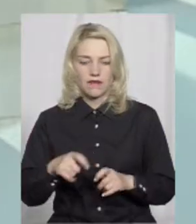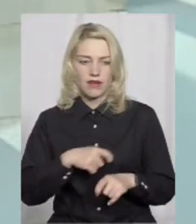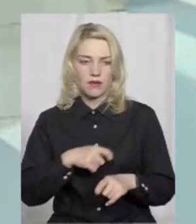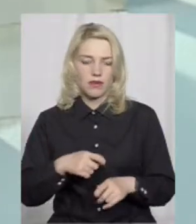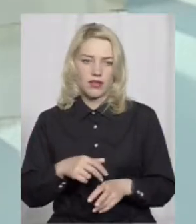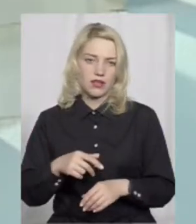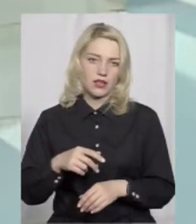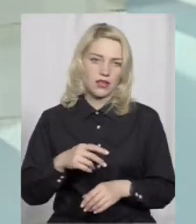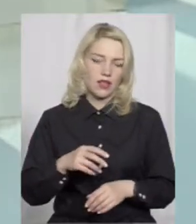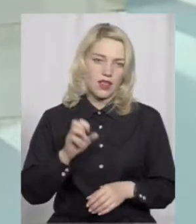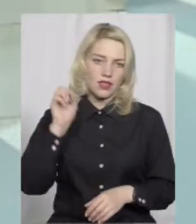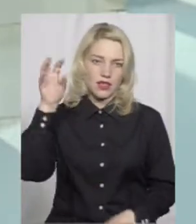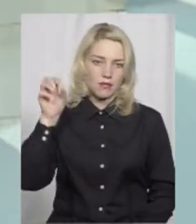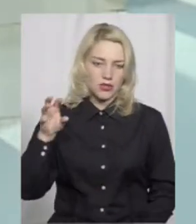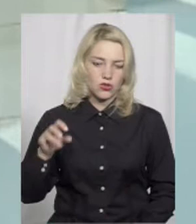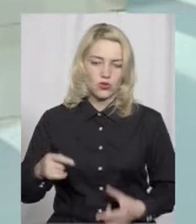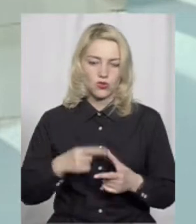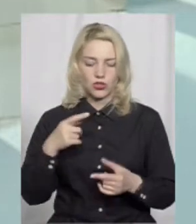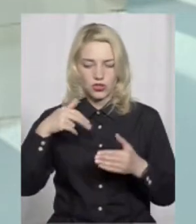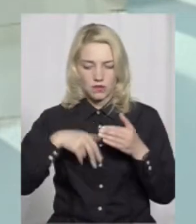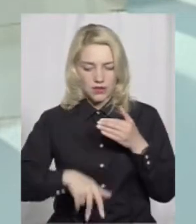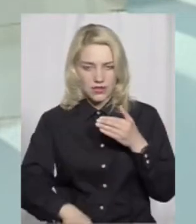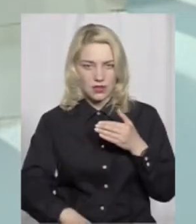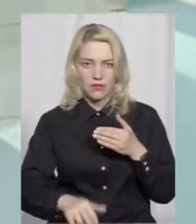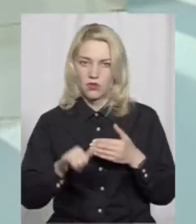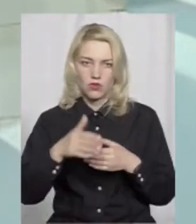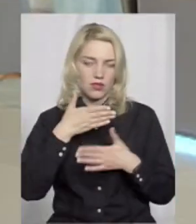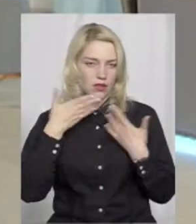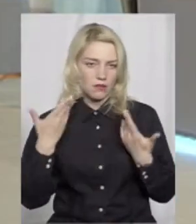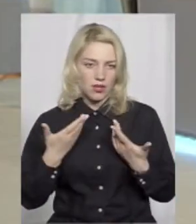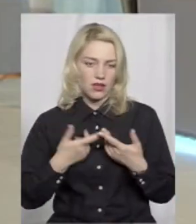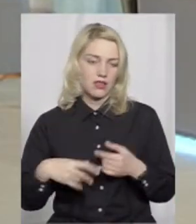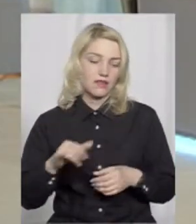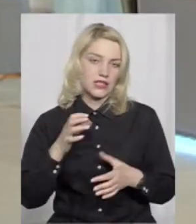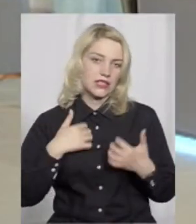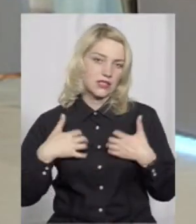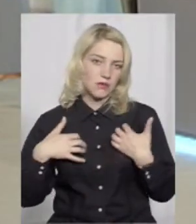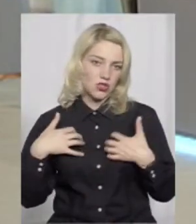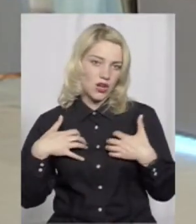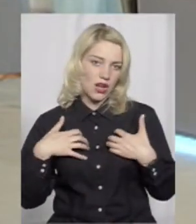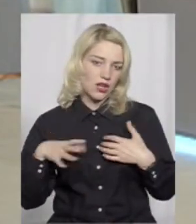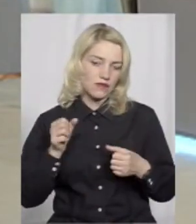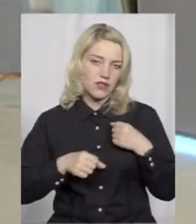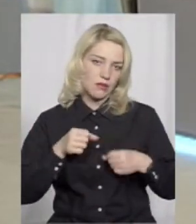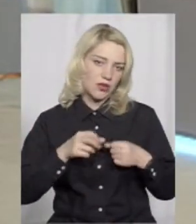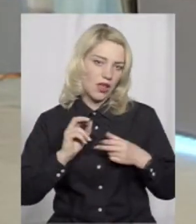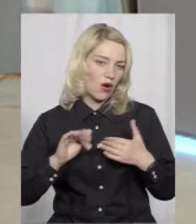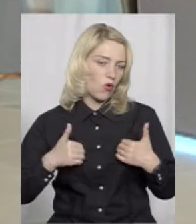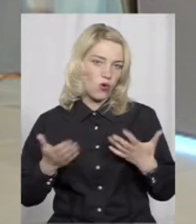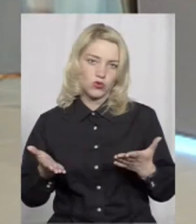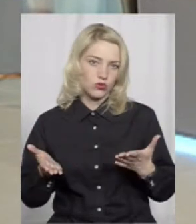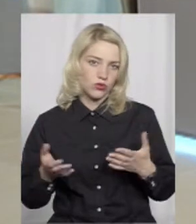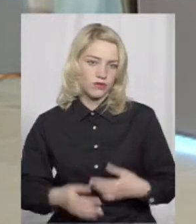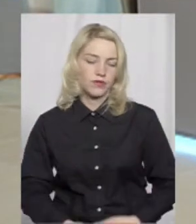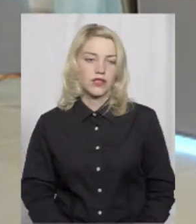пішохідний перехід чи на підземний перехід, них немає. Тому всі спішать, всі біжать, як хочуть. Якщо